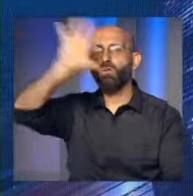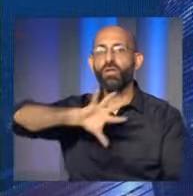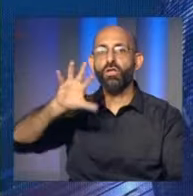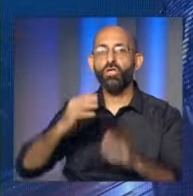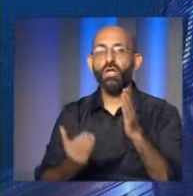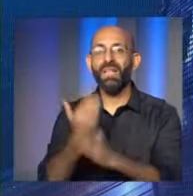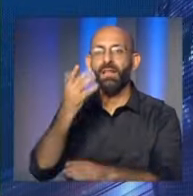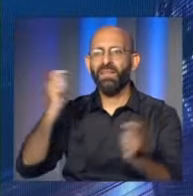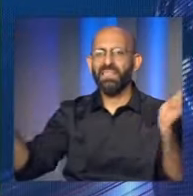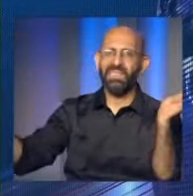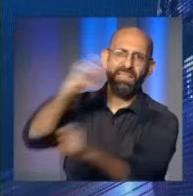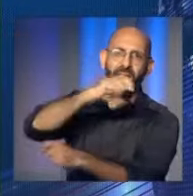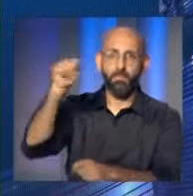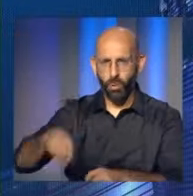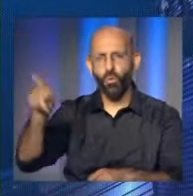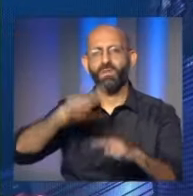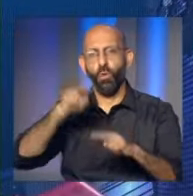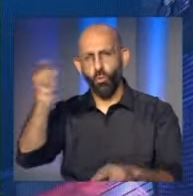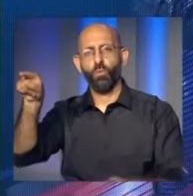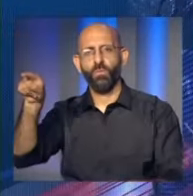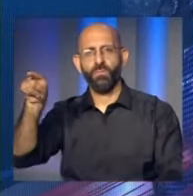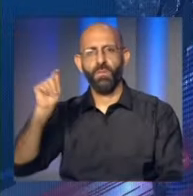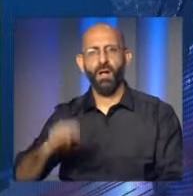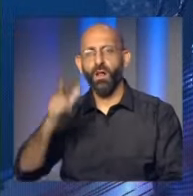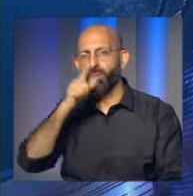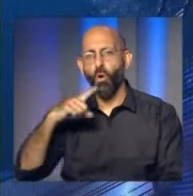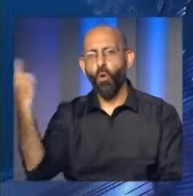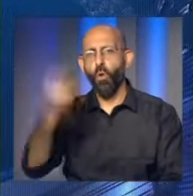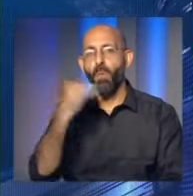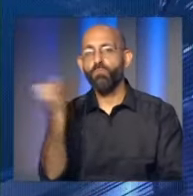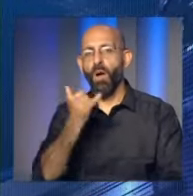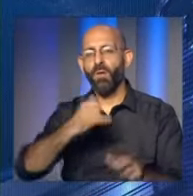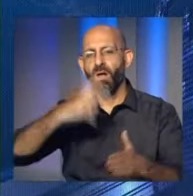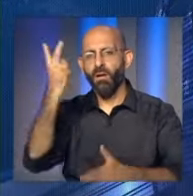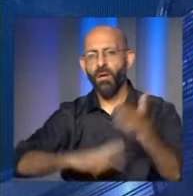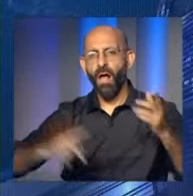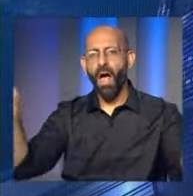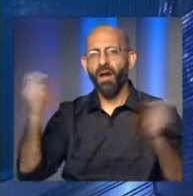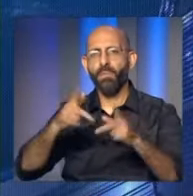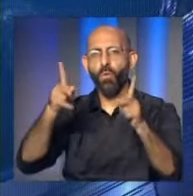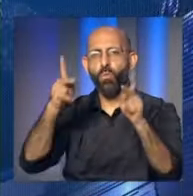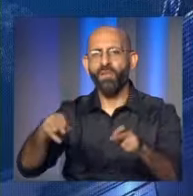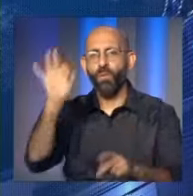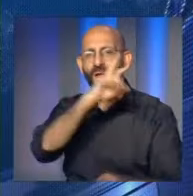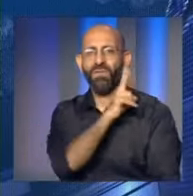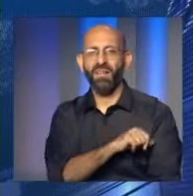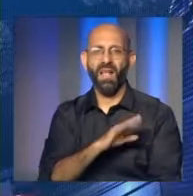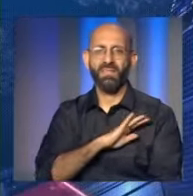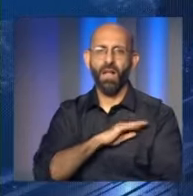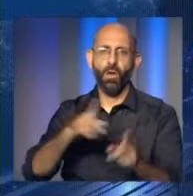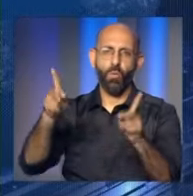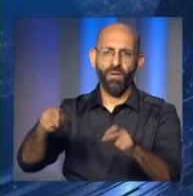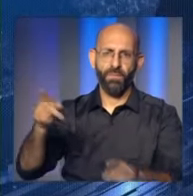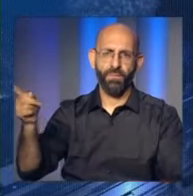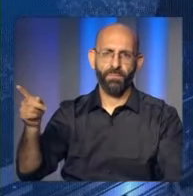نفذها أحبط المخطط الكبير للشرق الأوسط الجديد وأضاف إن على الجميع لا يعقد أمالهم على اتفاق وقف